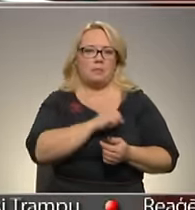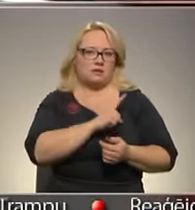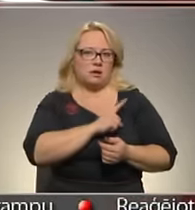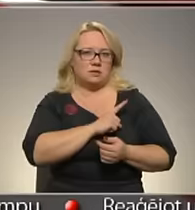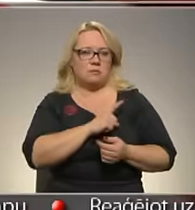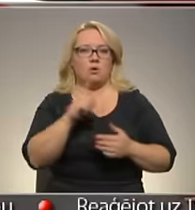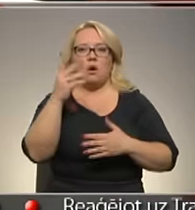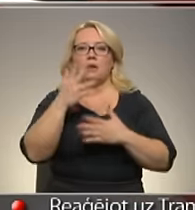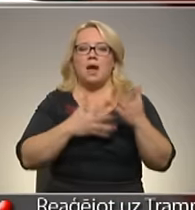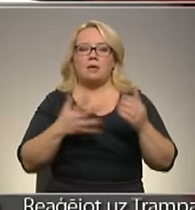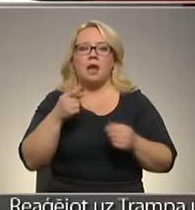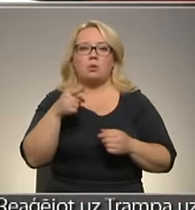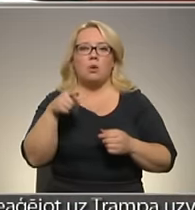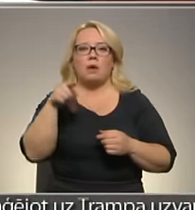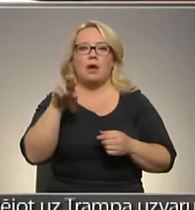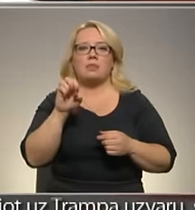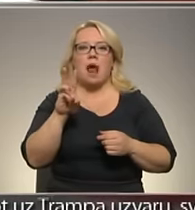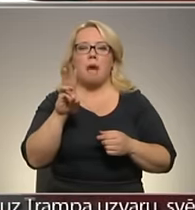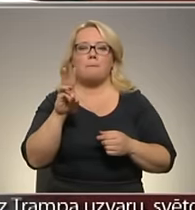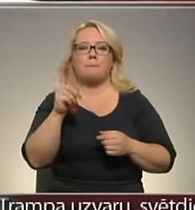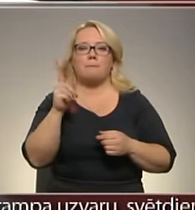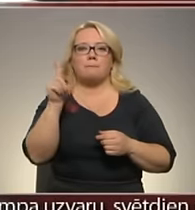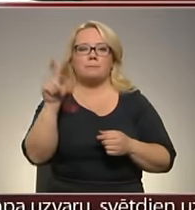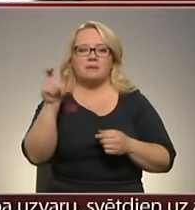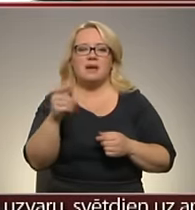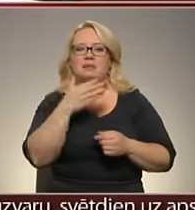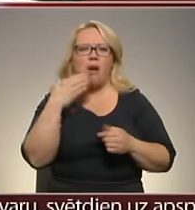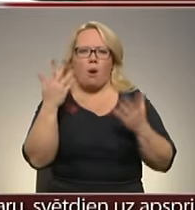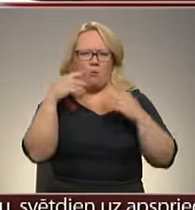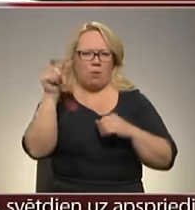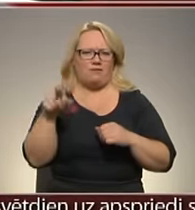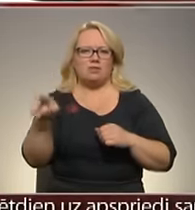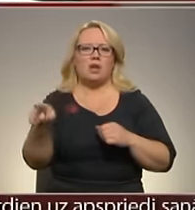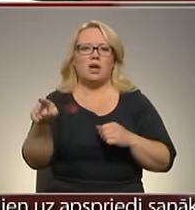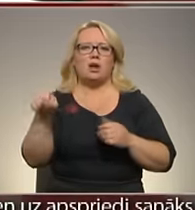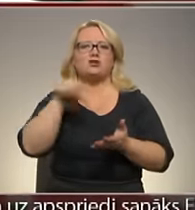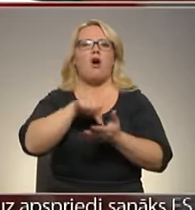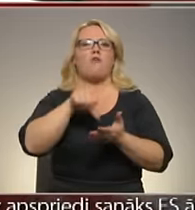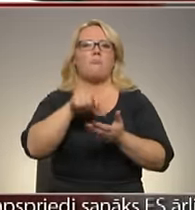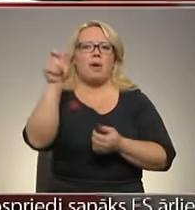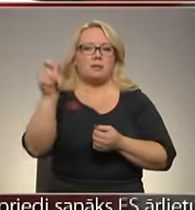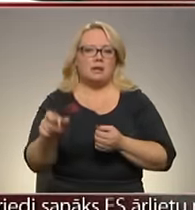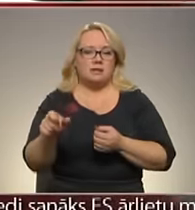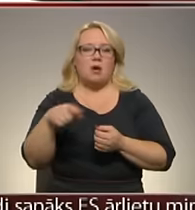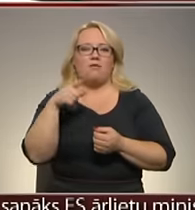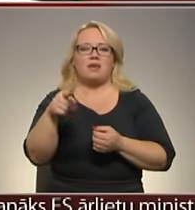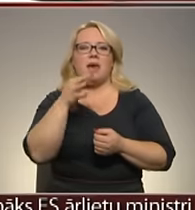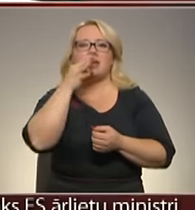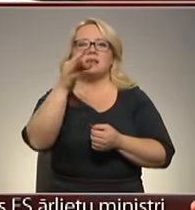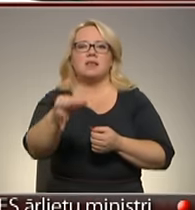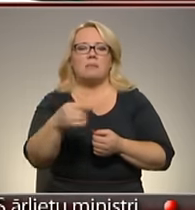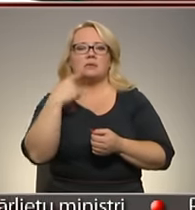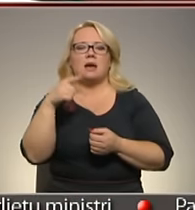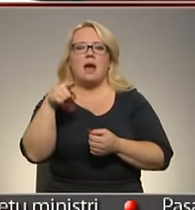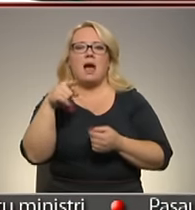Jo jārēķinās ar to, ka Trumps nav politiķis, viņas ir šaumens. Līdz ar to viņa izteikumi vairāk atgādina tādas TV